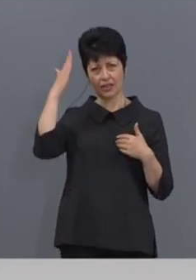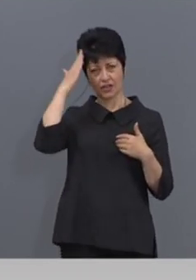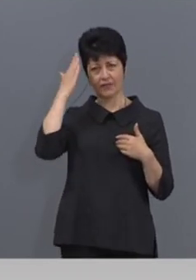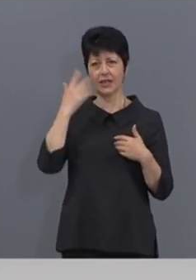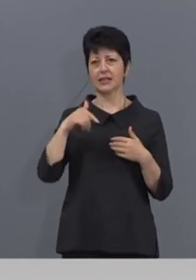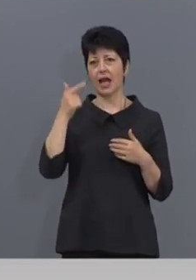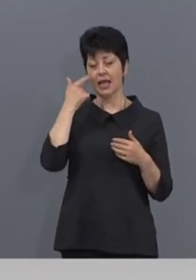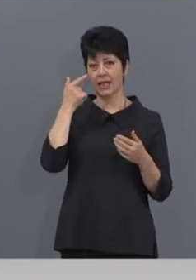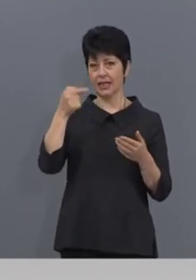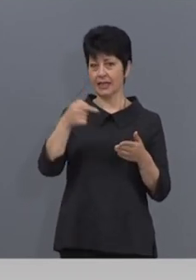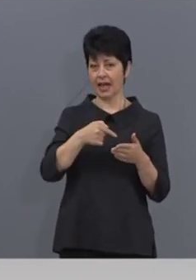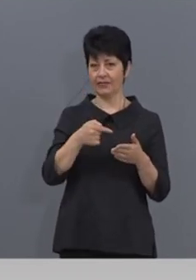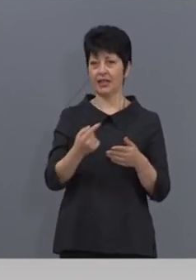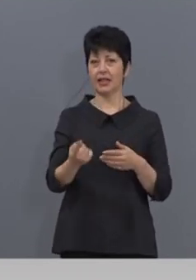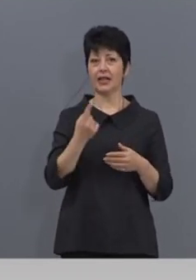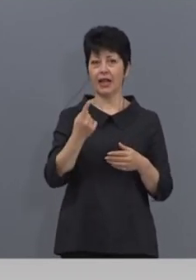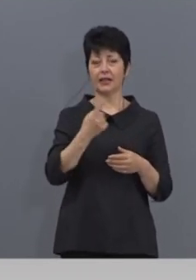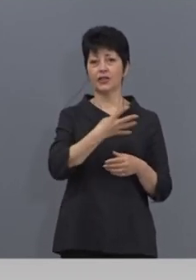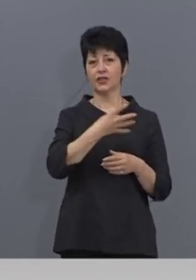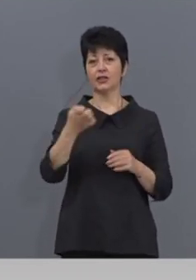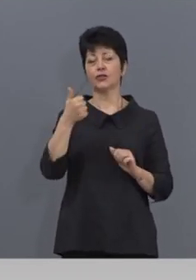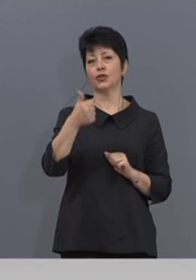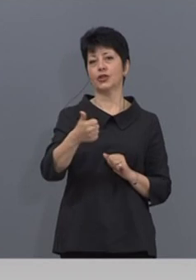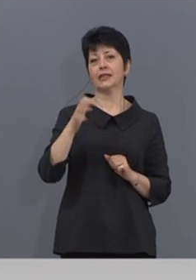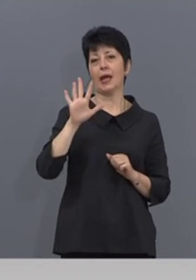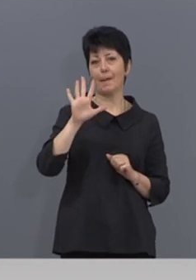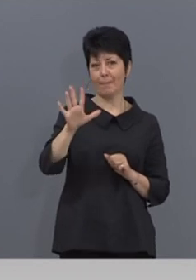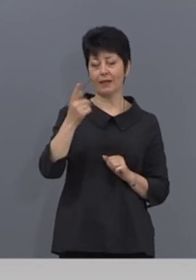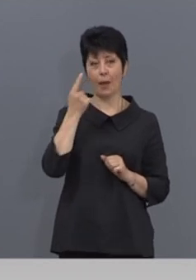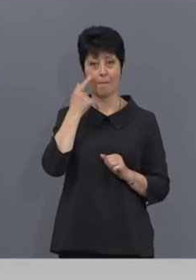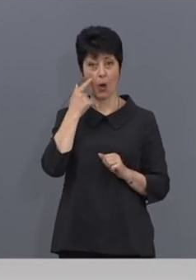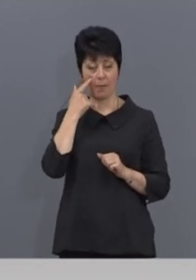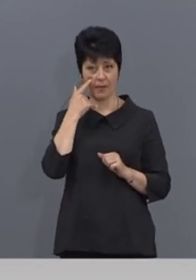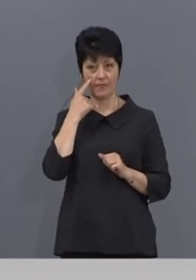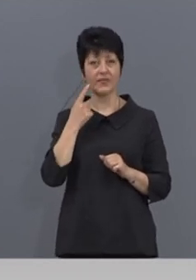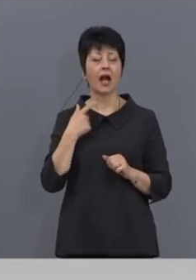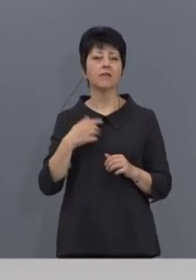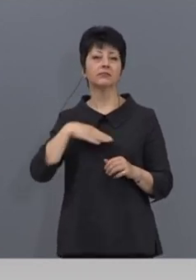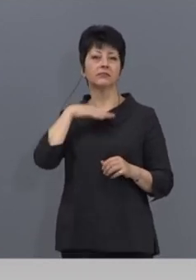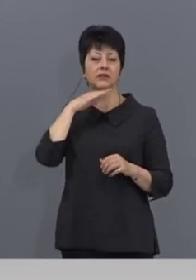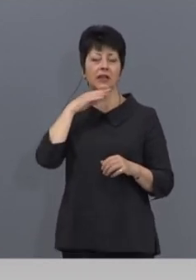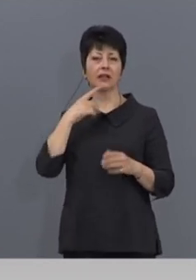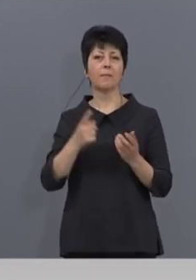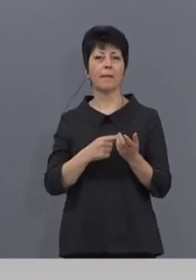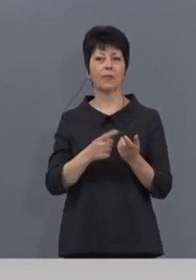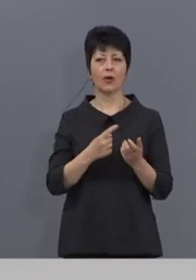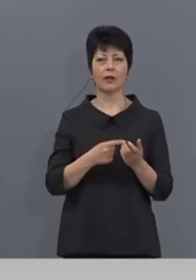1465 проби. Достигнахме брои на изследвани проби 51